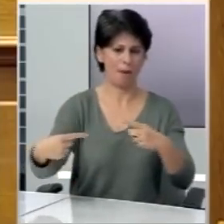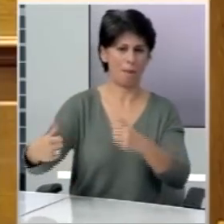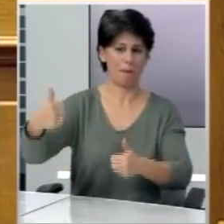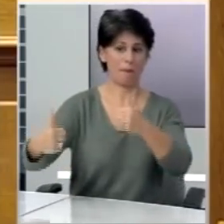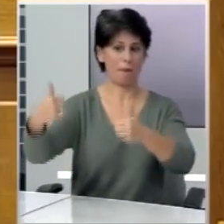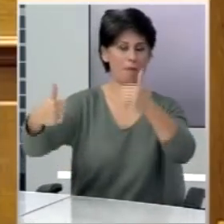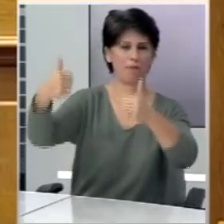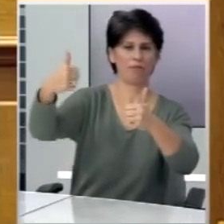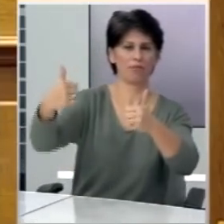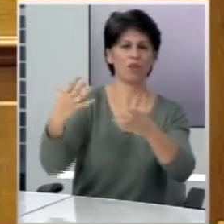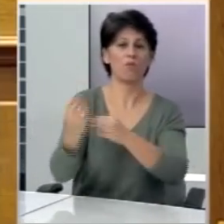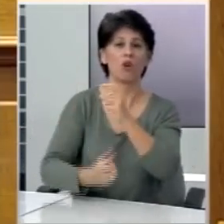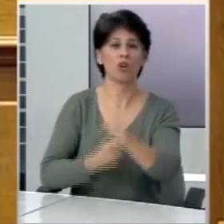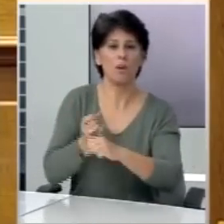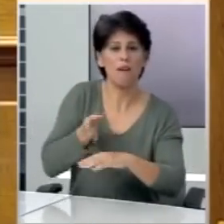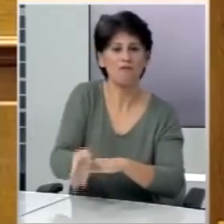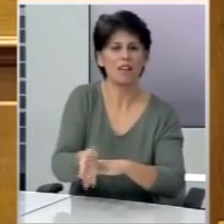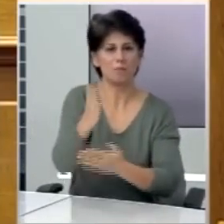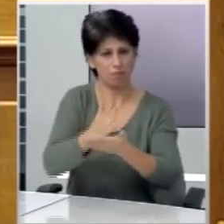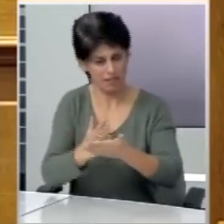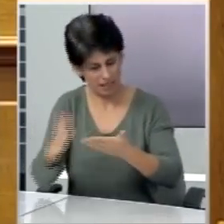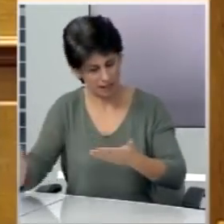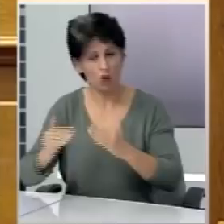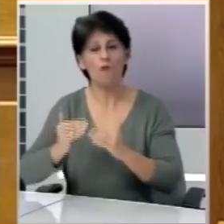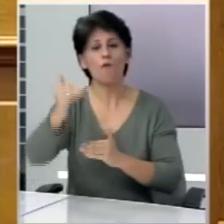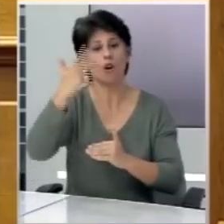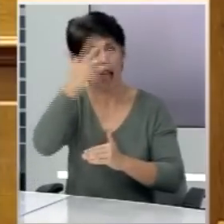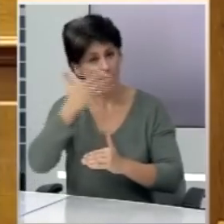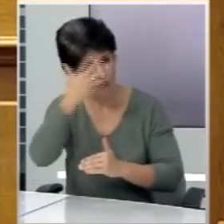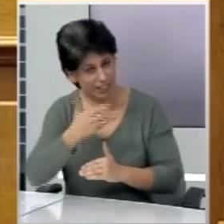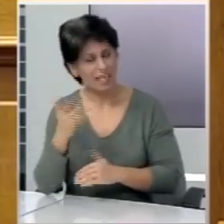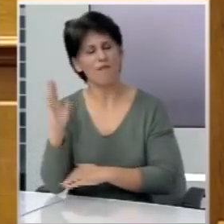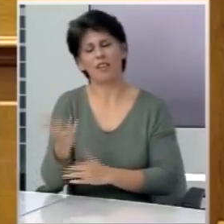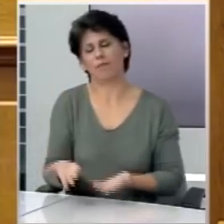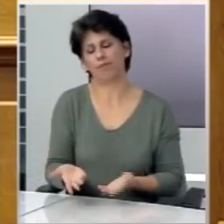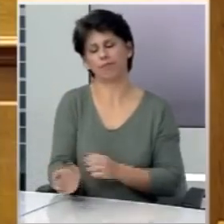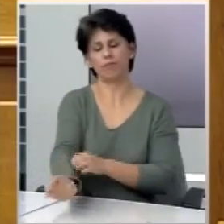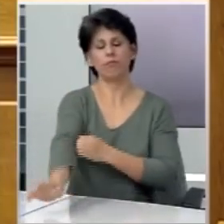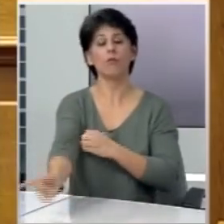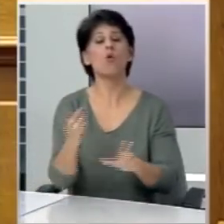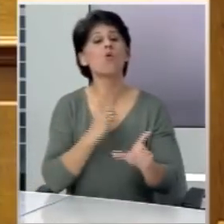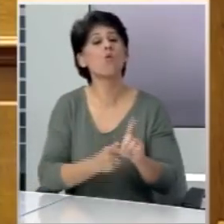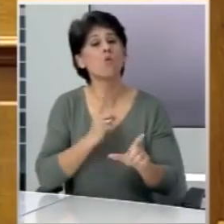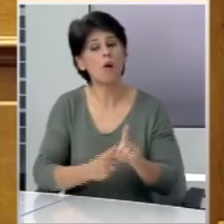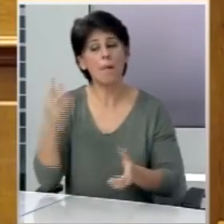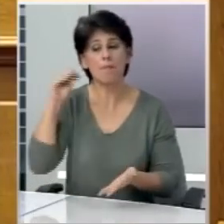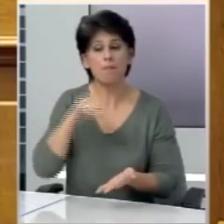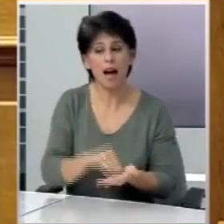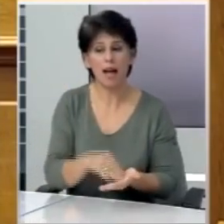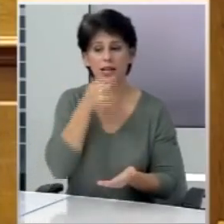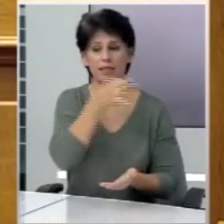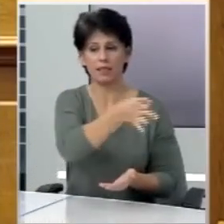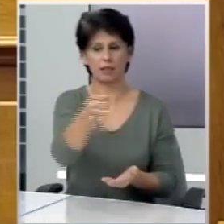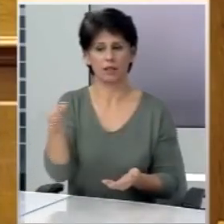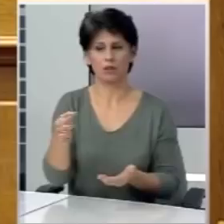ημπεριαλιστικές επεμβάσεις στη Μέση Ανατολή, τη Βόρεια Αφρική, τη Λιβύη. Το ΚΚΕ για μια ακόμη φορά